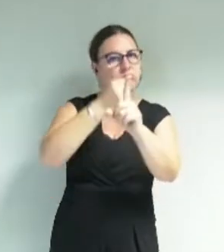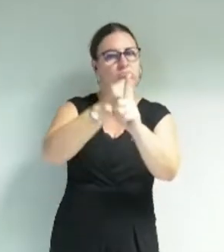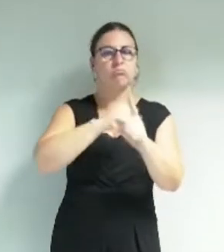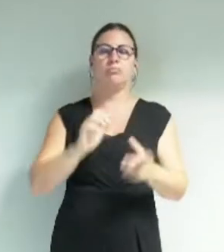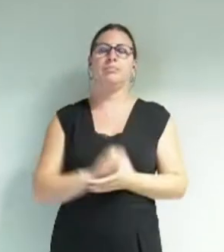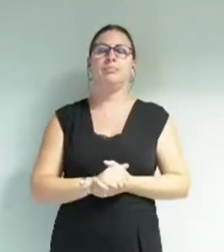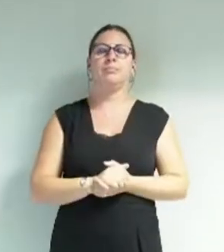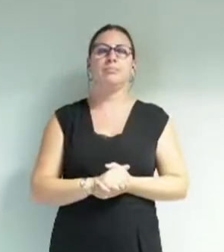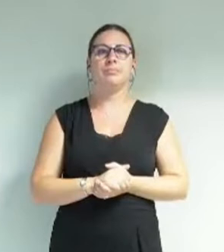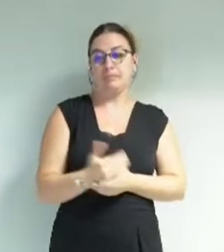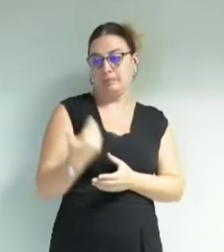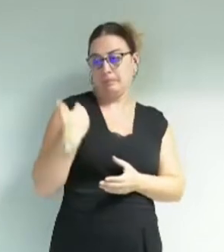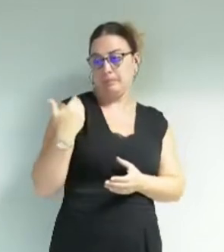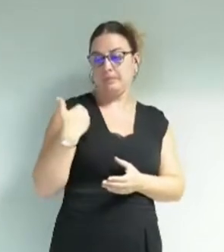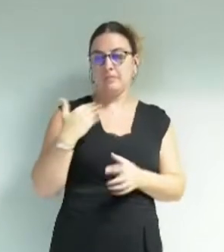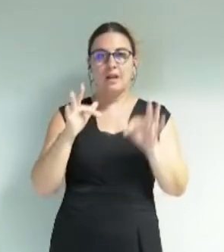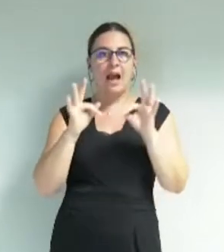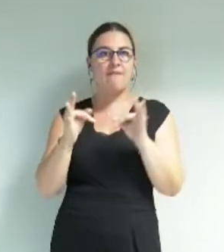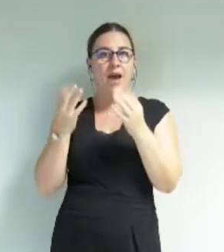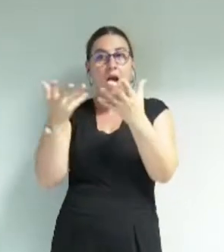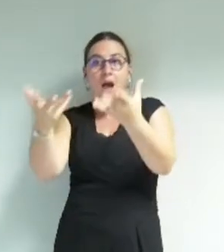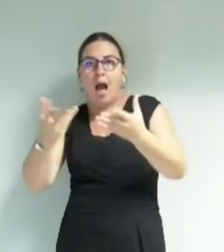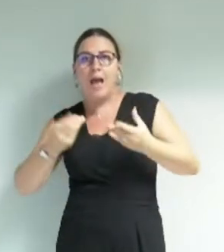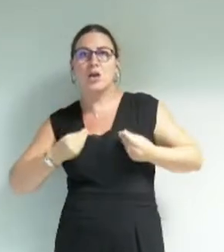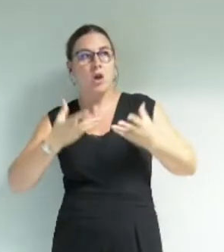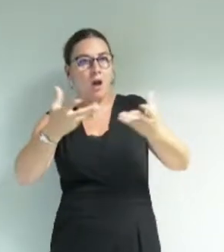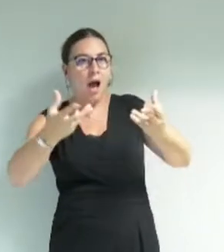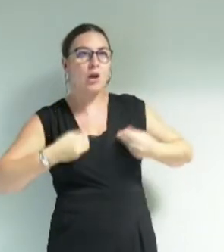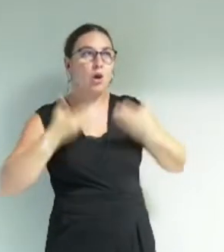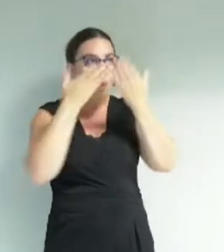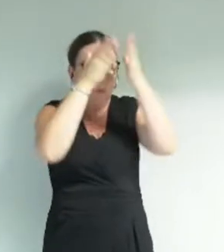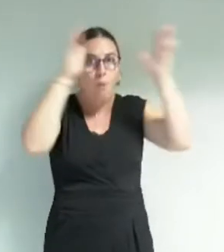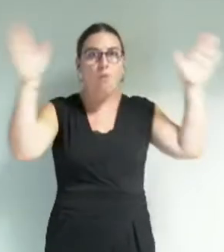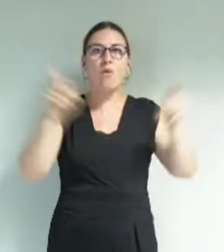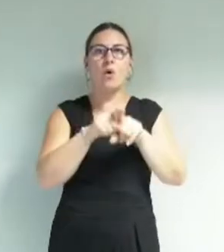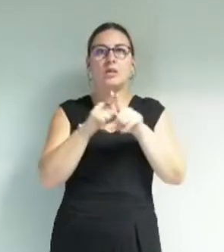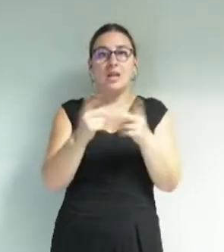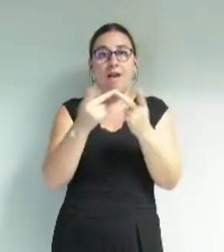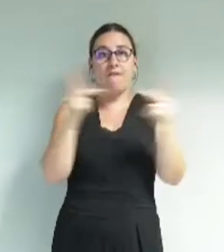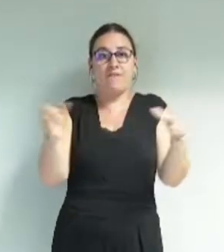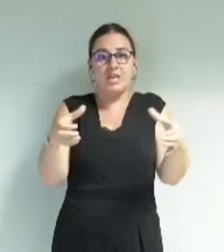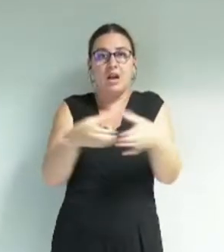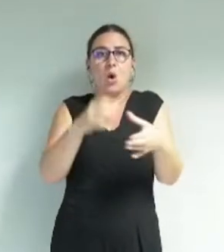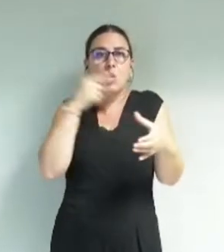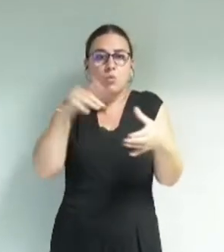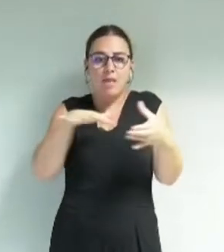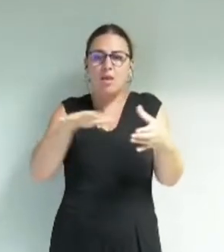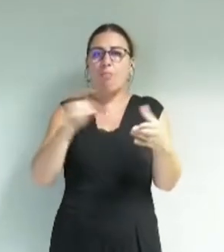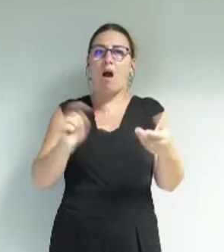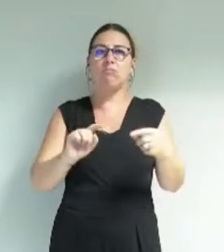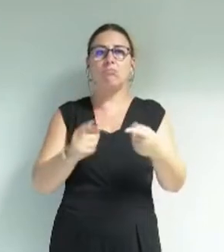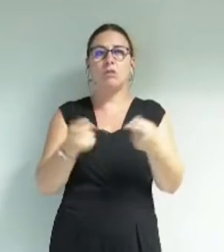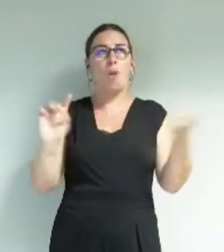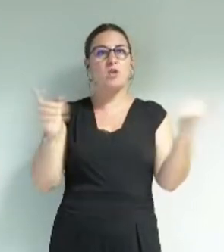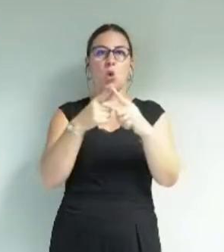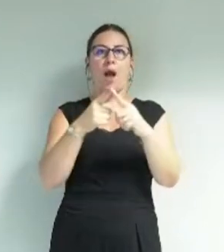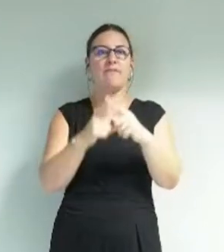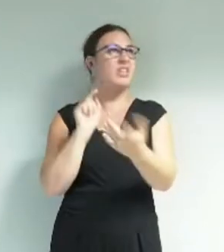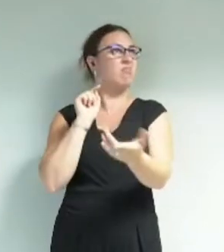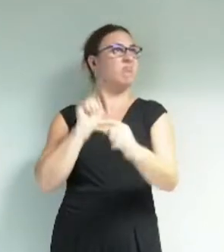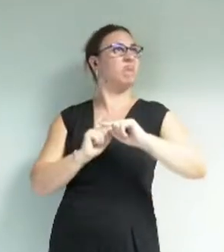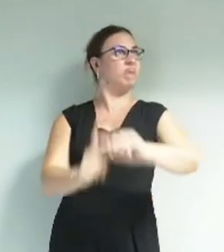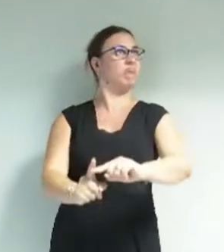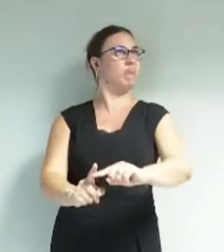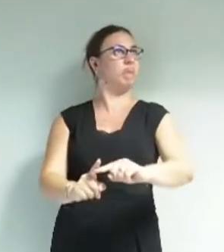J'évoquais à l'instant cette hospitalité qui marque notre conception d'une ville à taille humaine, d'une ville qui ne soit pas qu'une géographie, mais qui soit réellement une